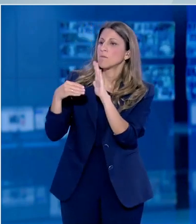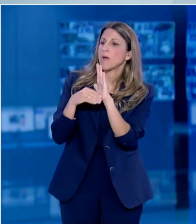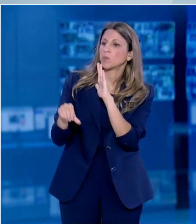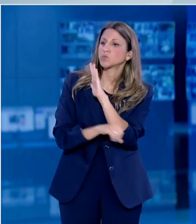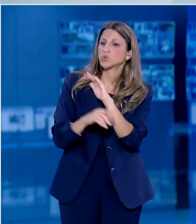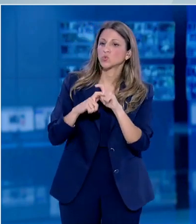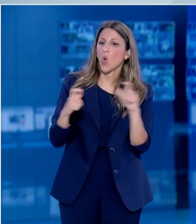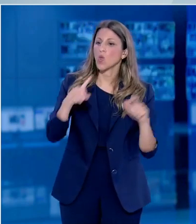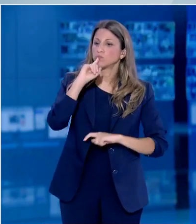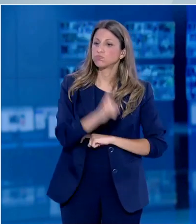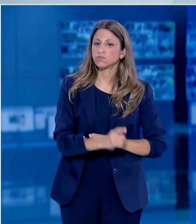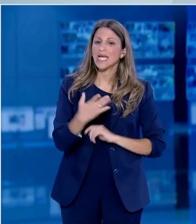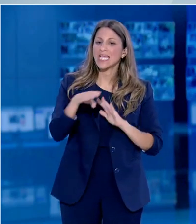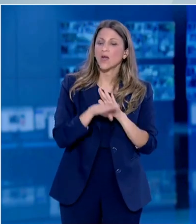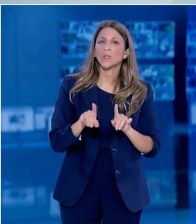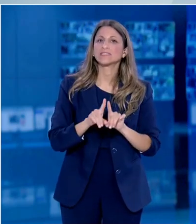εάν και εφόσον αυτή αποφασιστεί.